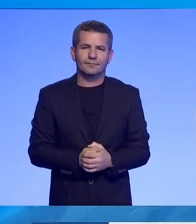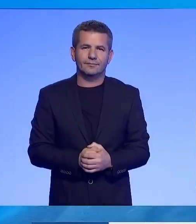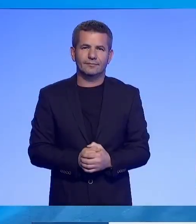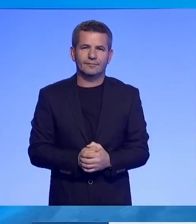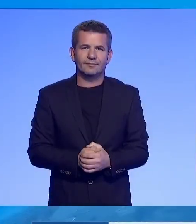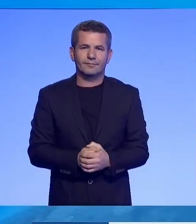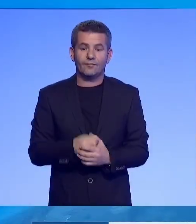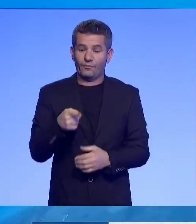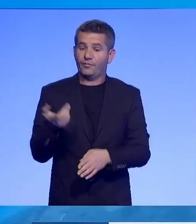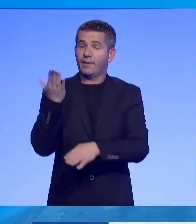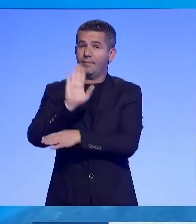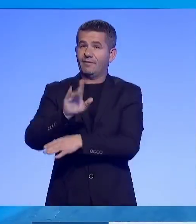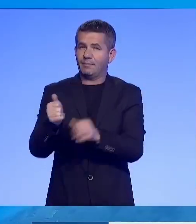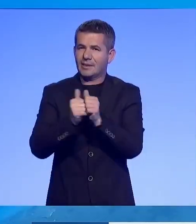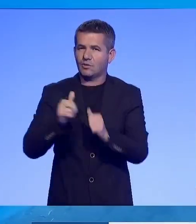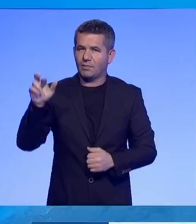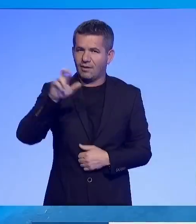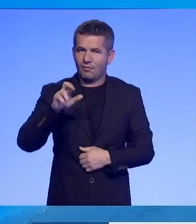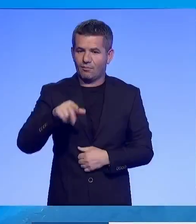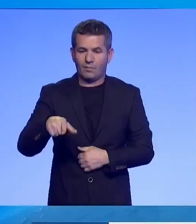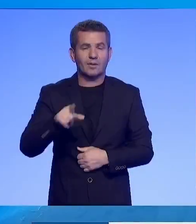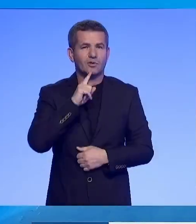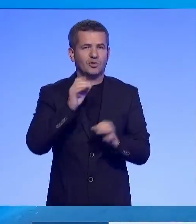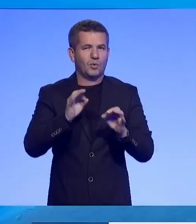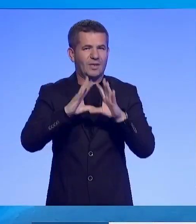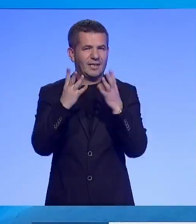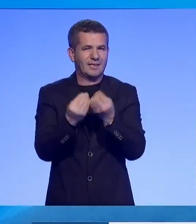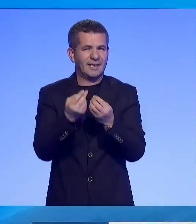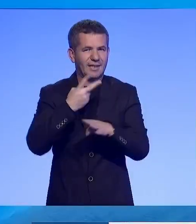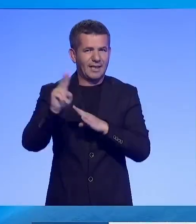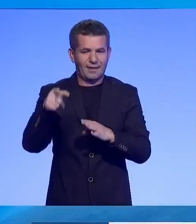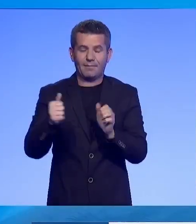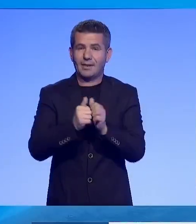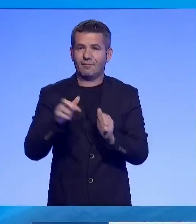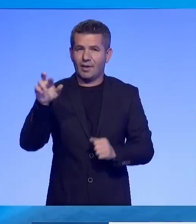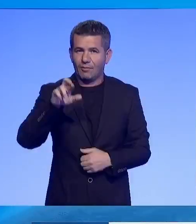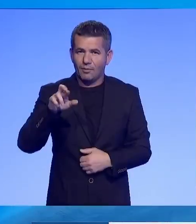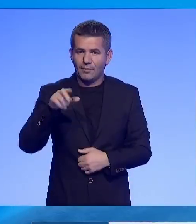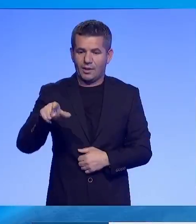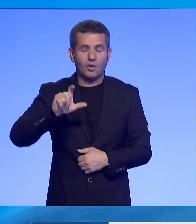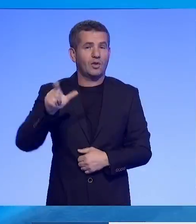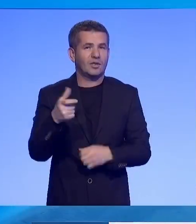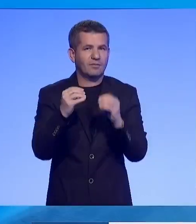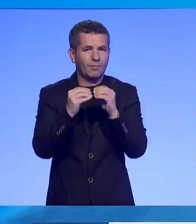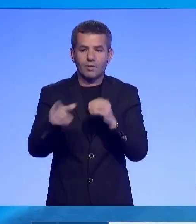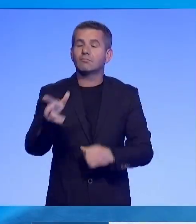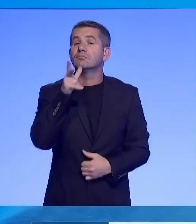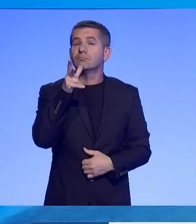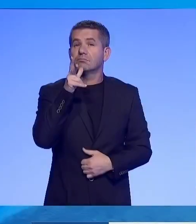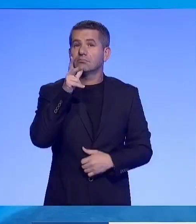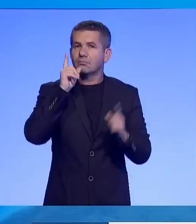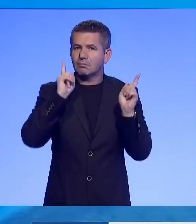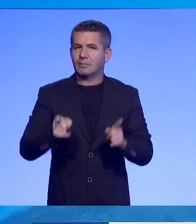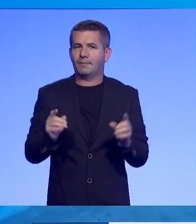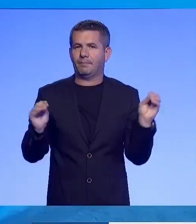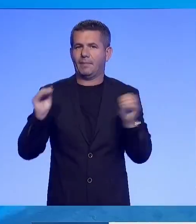E përfajsu e si larti Bashkimit Evropian për siguridhe e politikë të jashme të bëjësi Josef Borrell Borrell ka kërkuar që të rritët